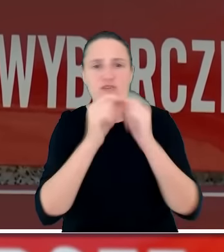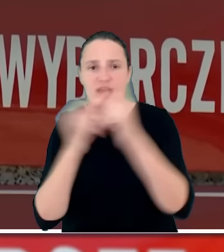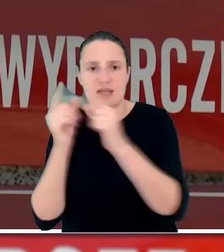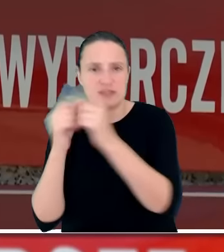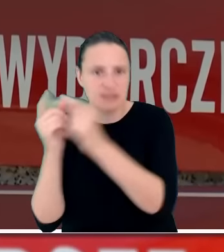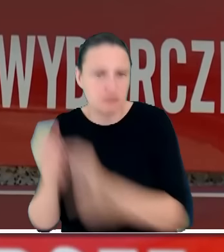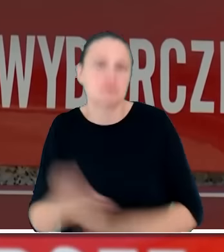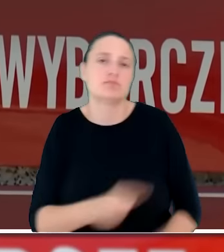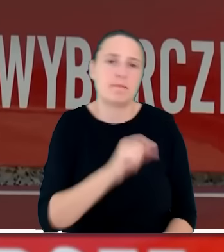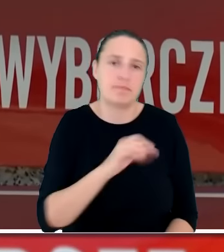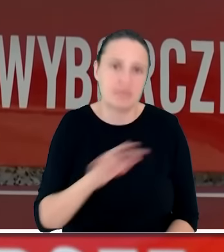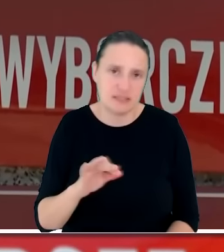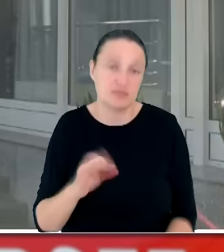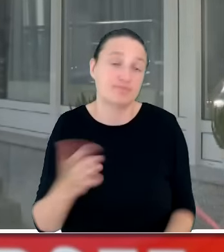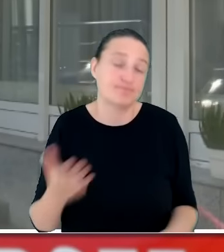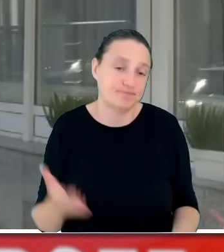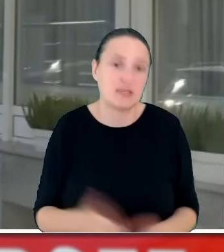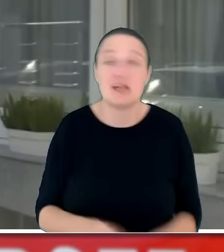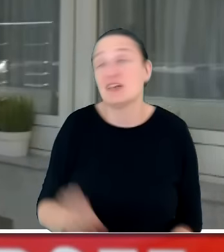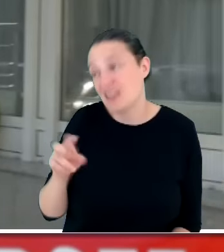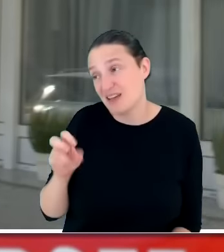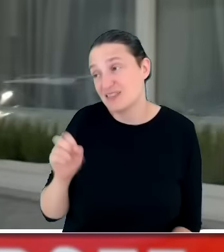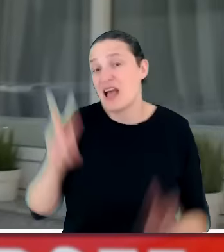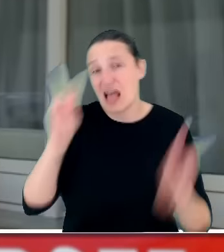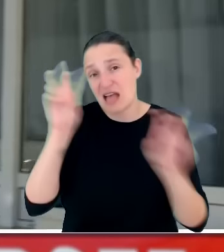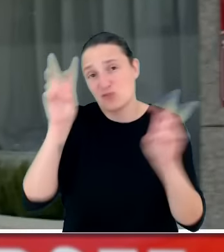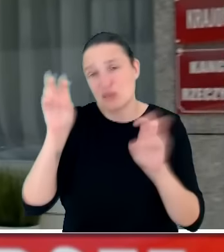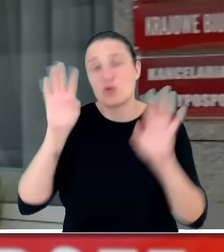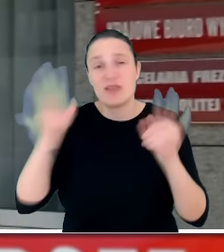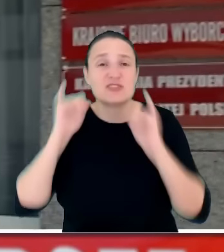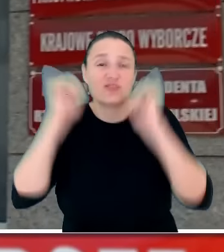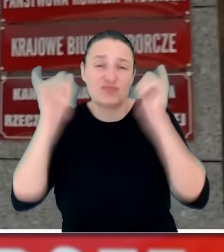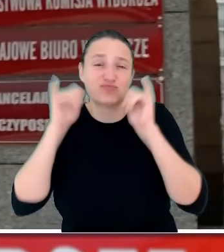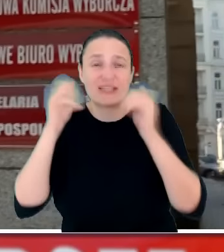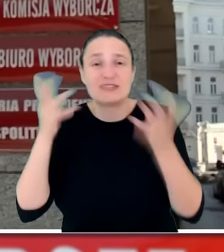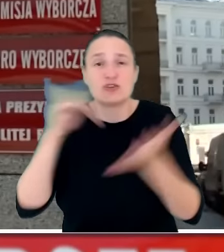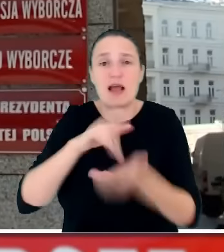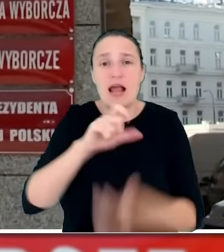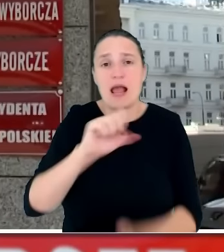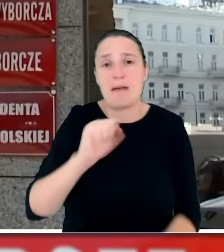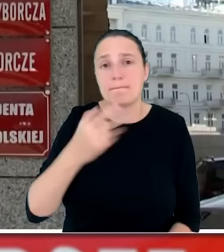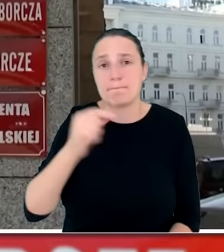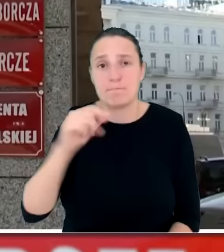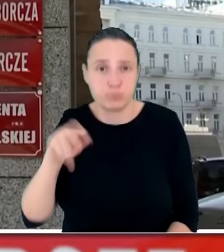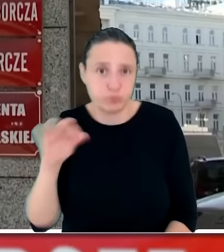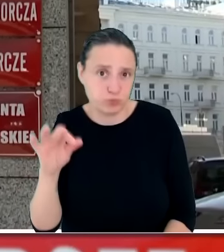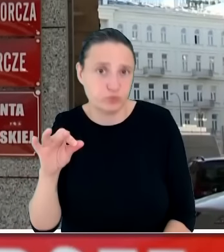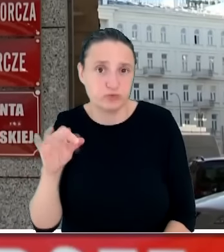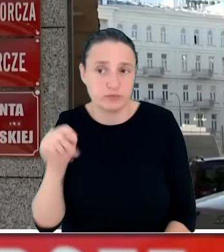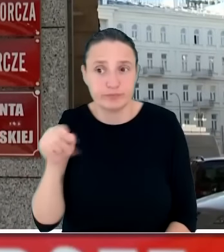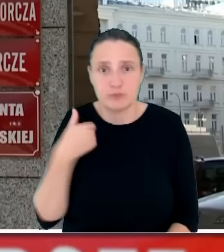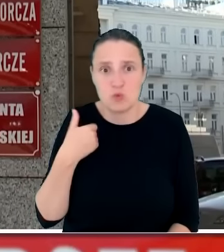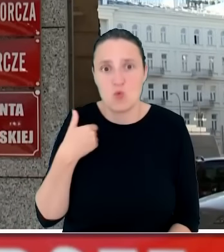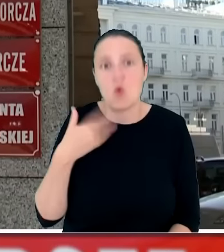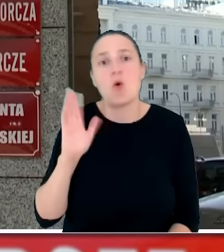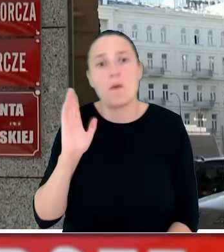No niestety tak, to wulgarne hasło, które było śpiewane na tym kampusie ochoczo nawet przez ministrów, którzy następnie udawali,